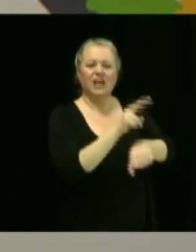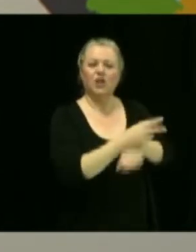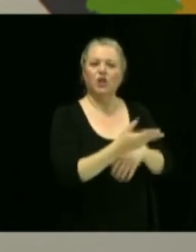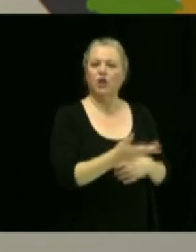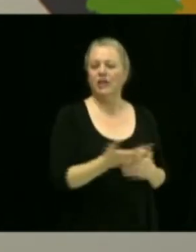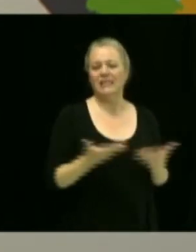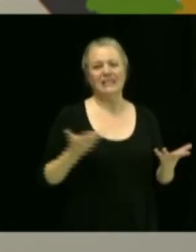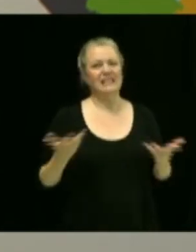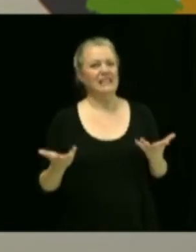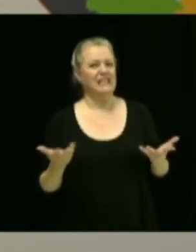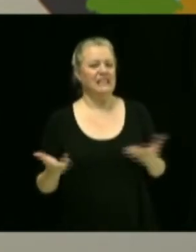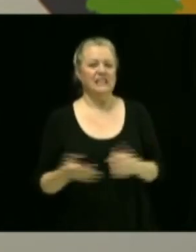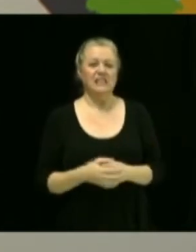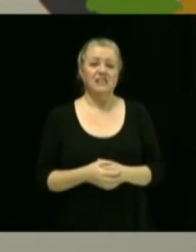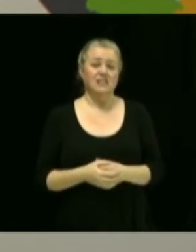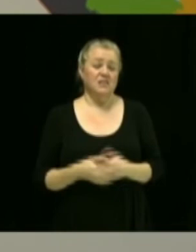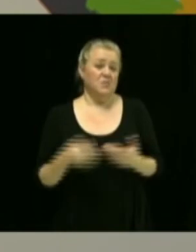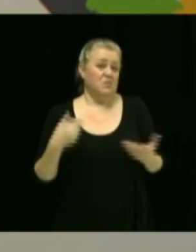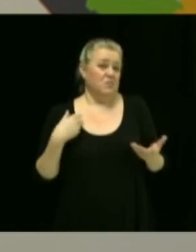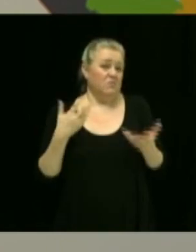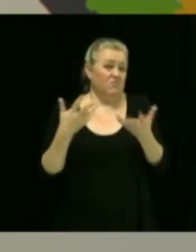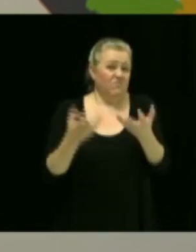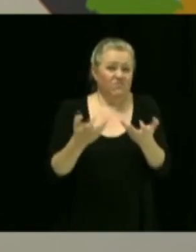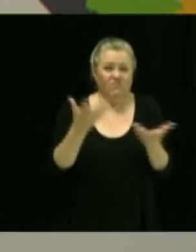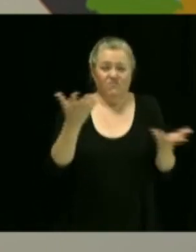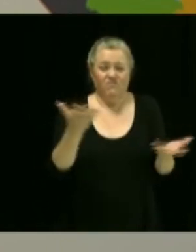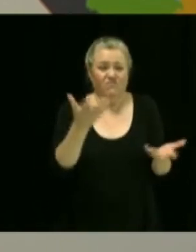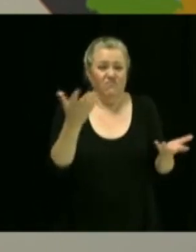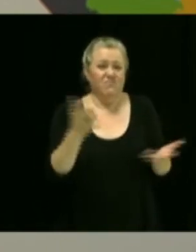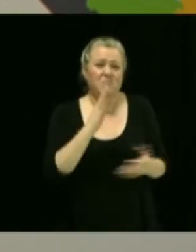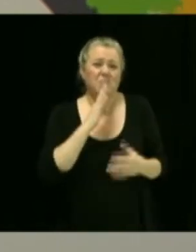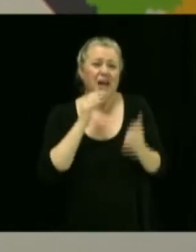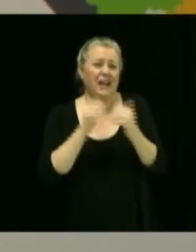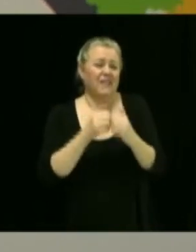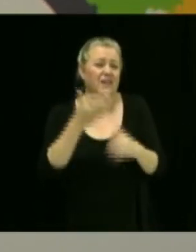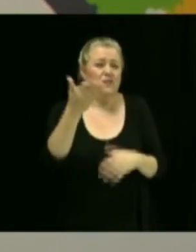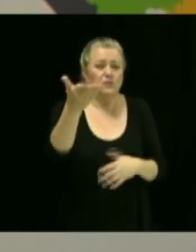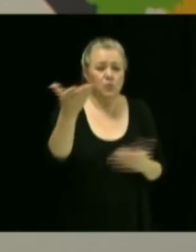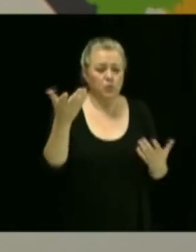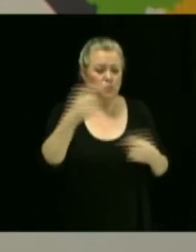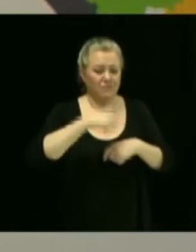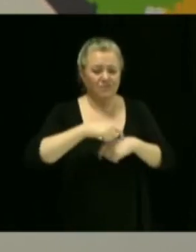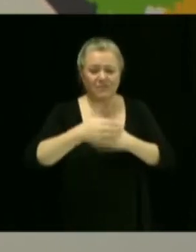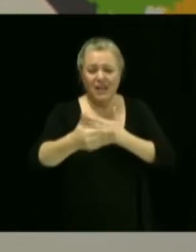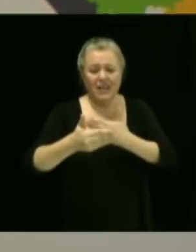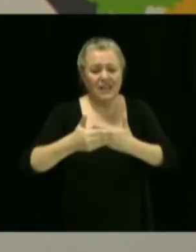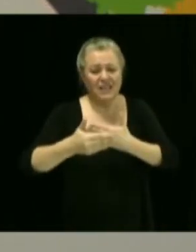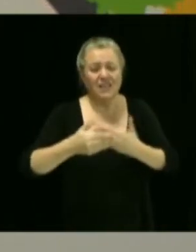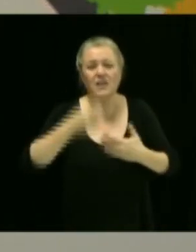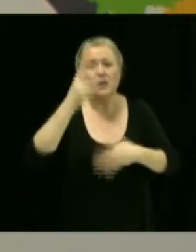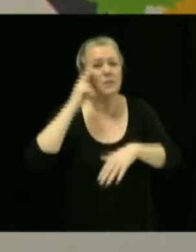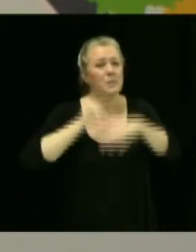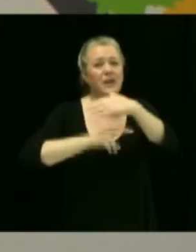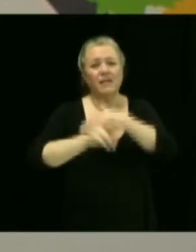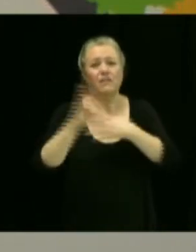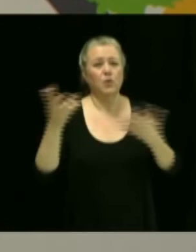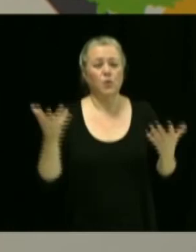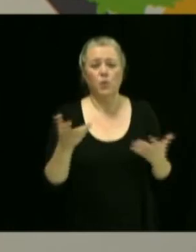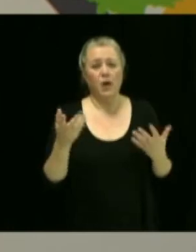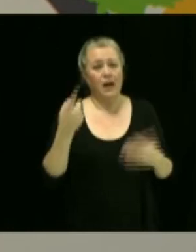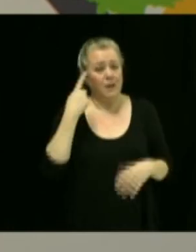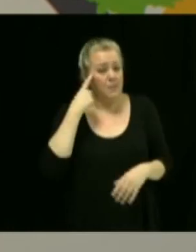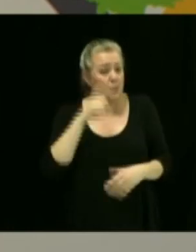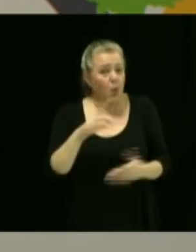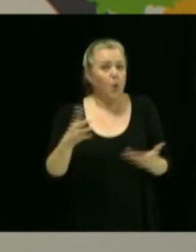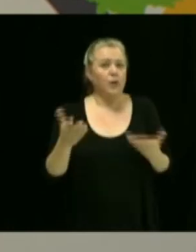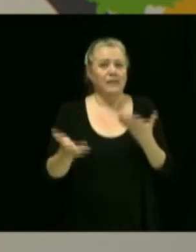Je voulais voir avec vous, dans le fond, c'était quoi à court terme ce que vous envisagez pour inclure prochainement